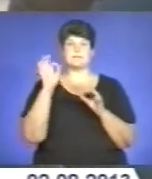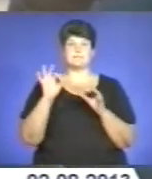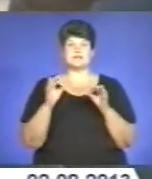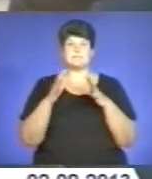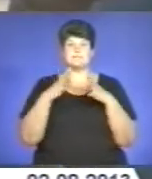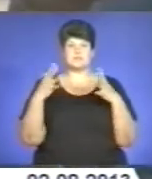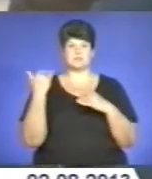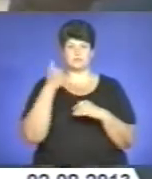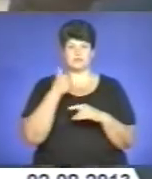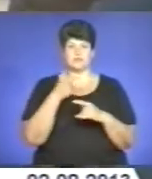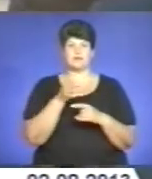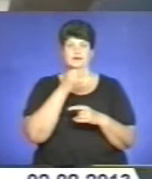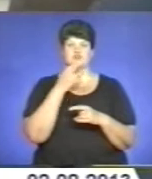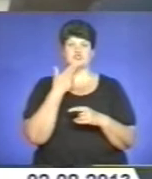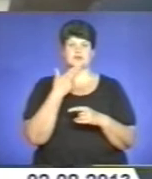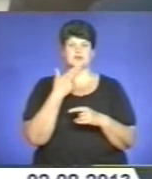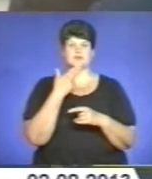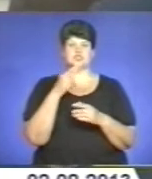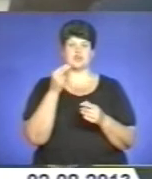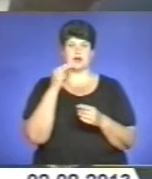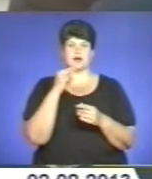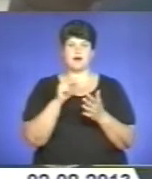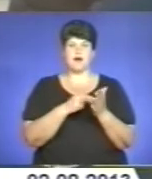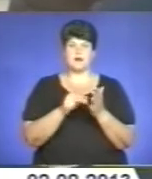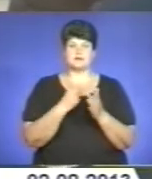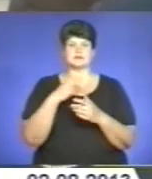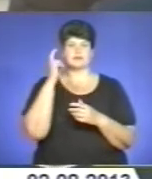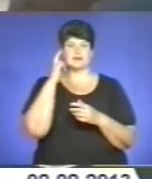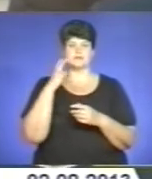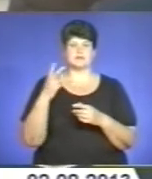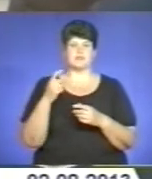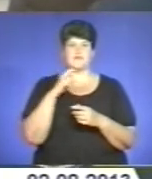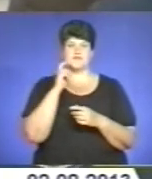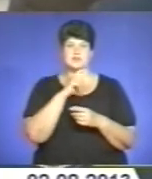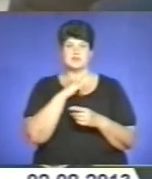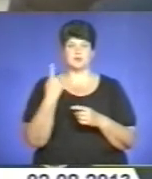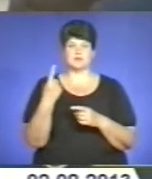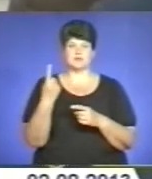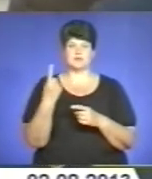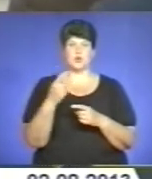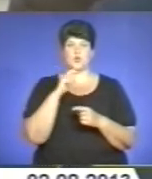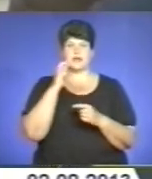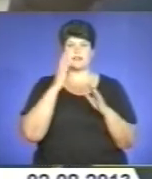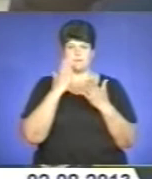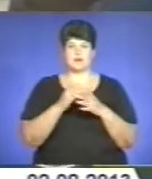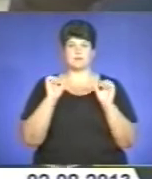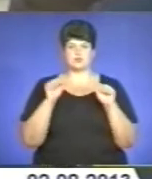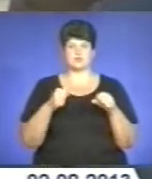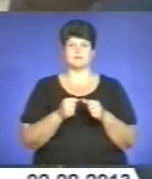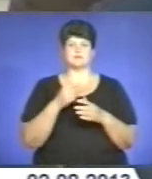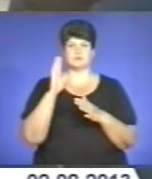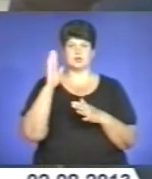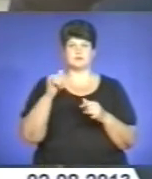вартості ранніх зернових у Черкаській, Київській, Хмельницькій та Винницьких областях. Україна має потенціал для подальшого нарощення